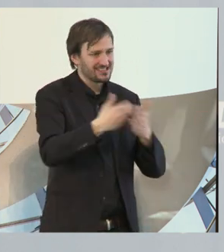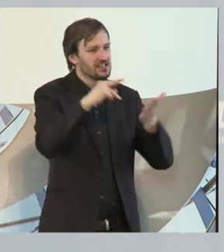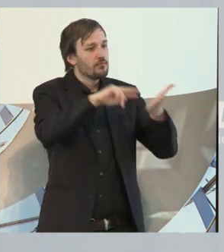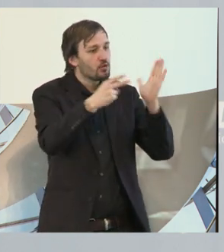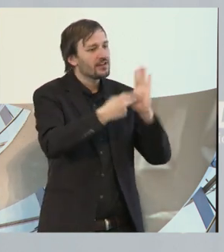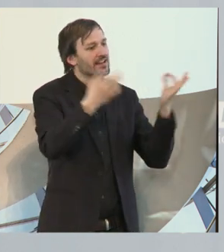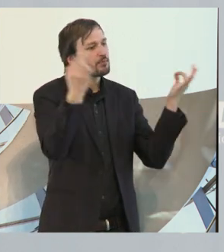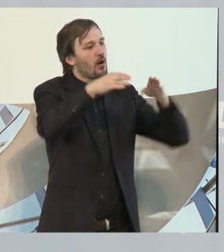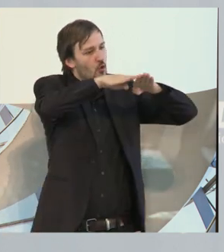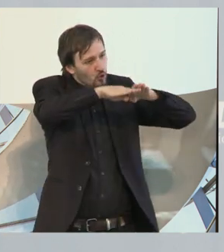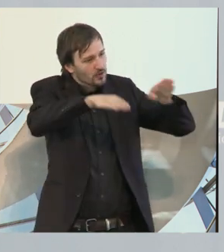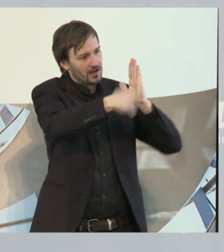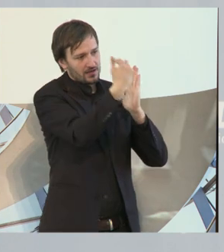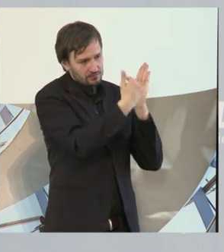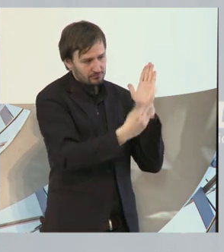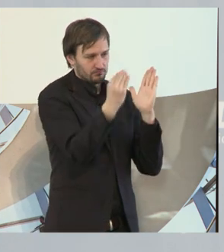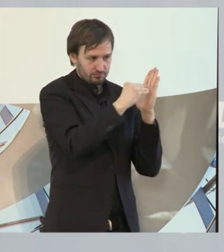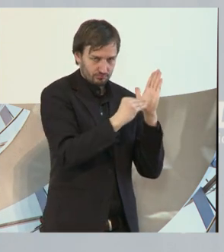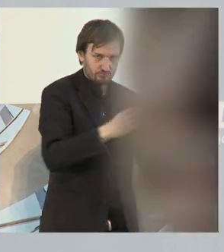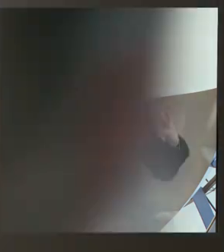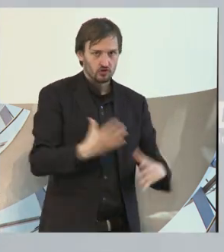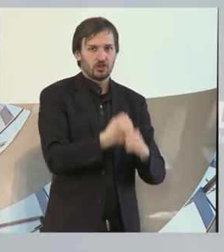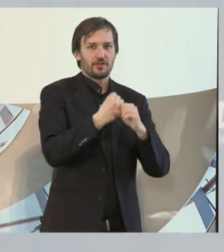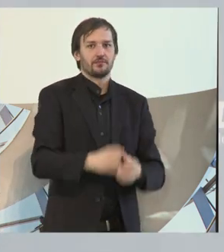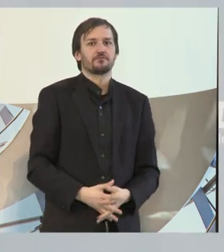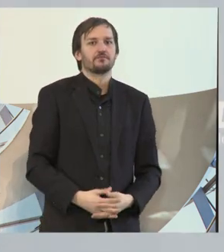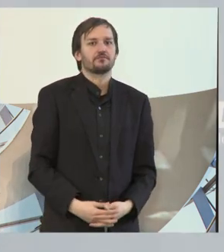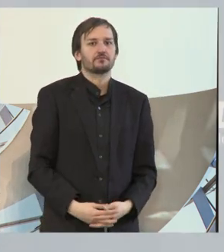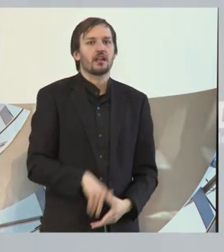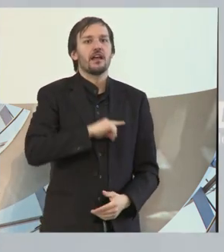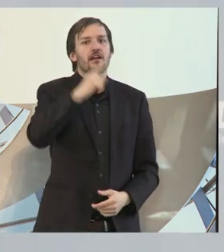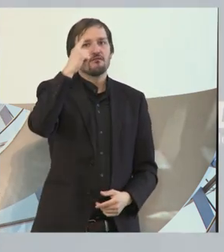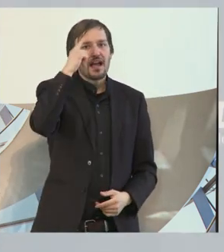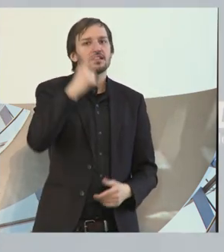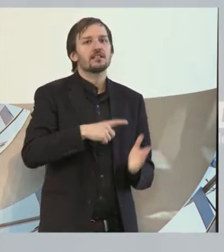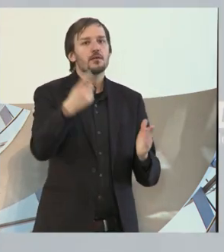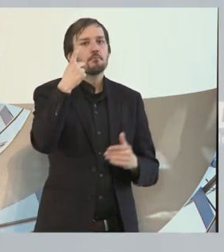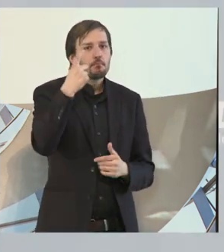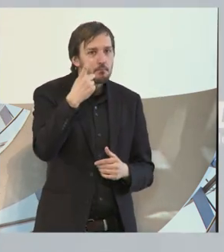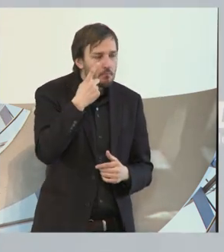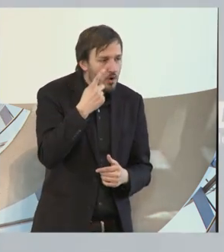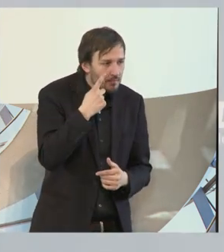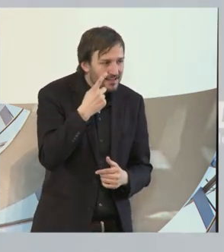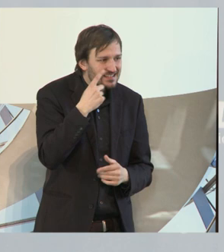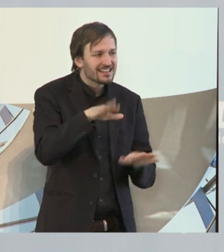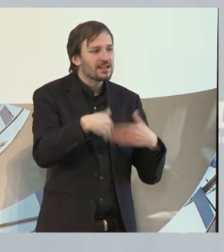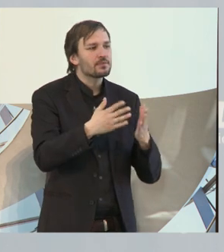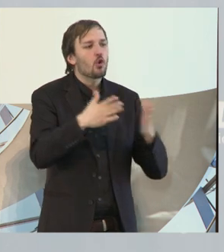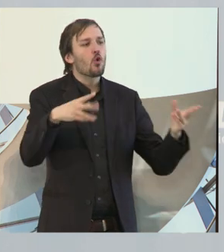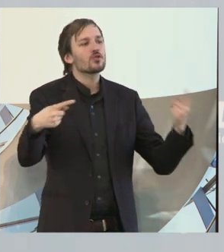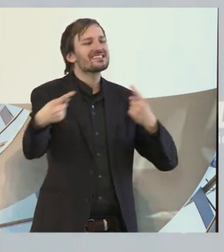und die Voraussetzungen dafür schaffen. Ich weiß, im Augenblick sehr viel diskutiert wird über das Thema